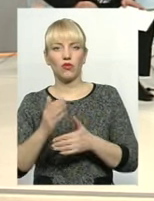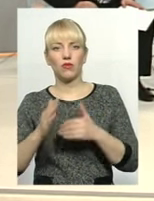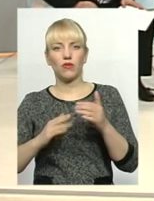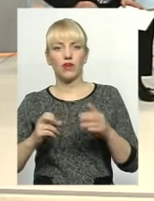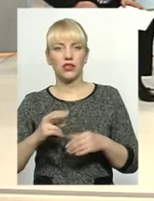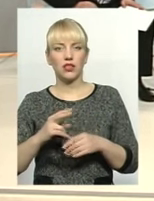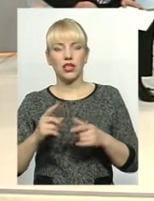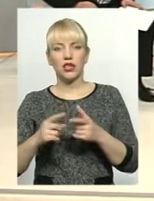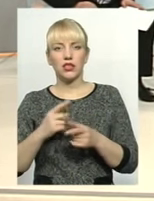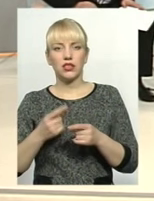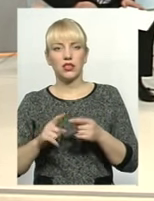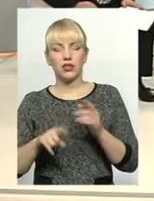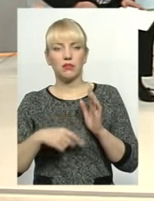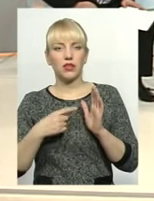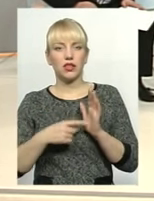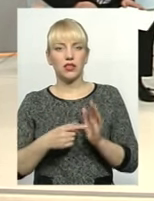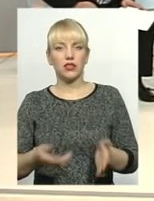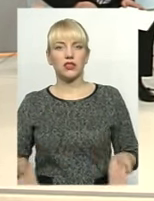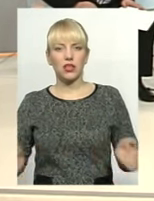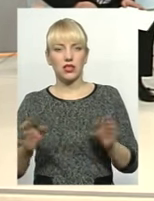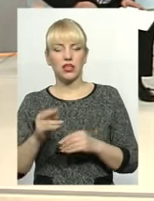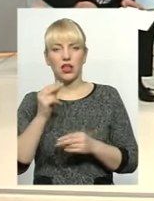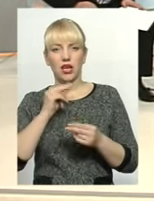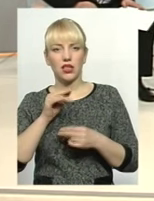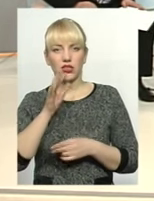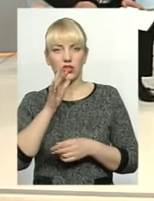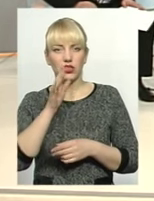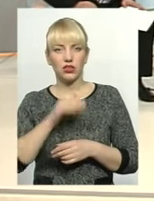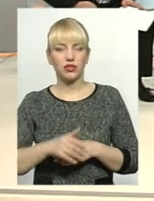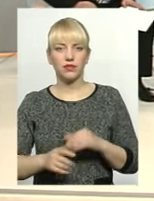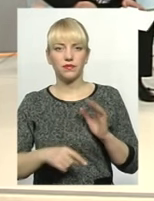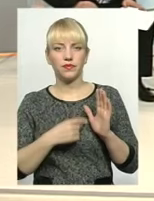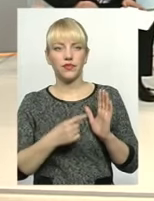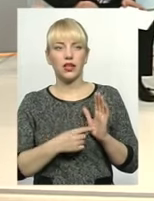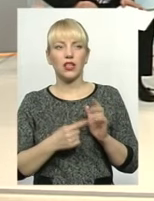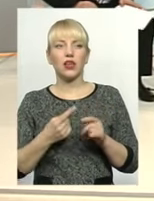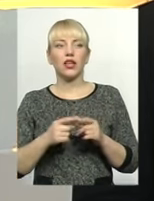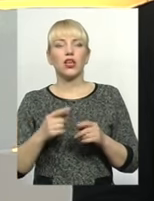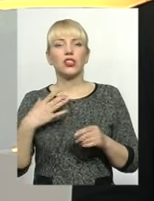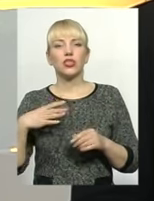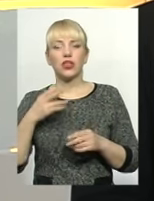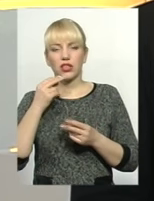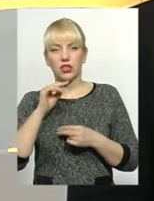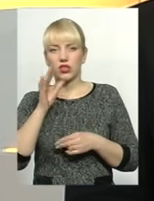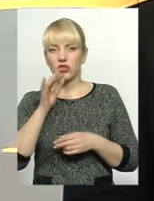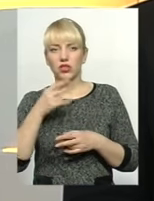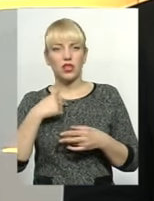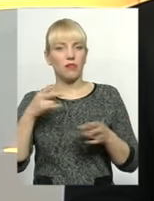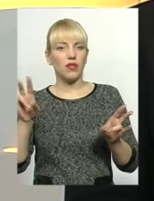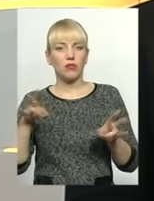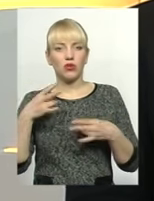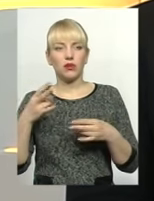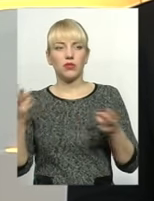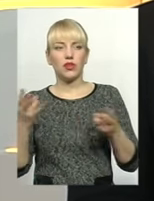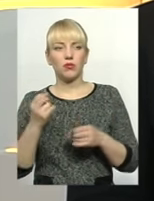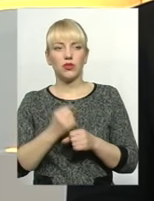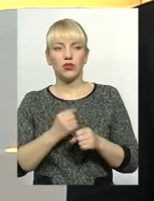ці питання залишаються, скажімо так, на кращий час? Ні, чекати кращого часу не потрібно. Нам потрібно працювати.